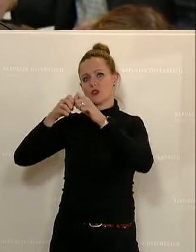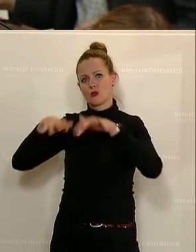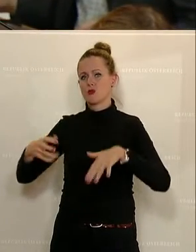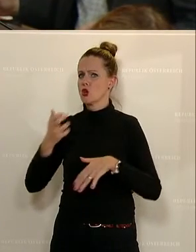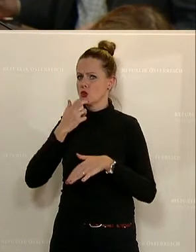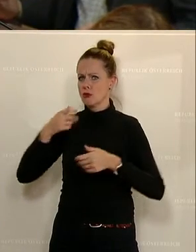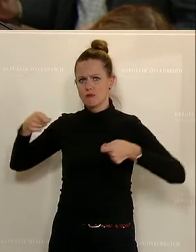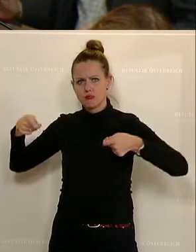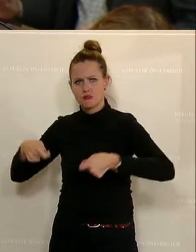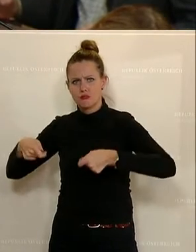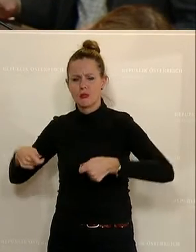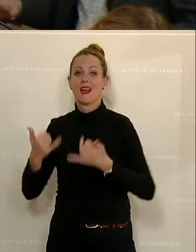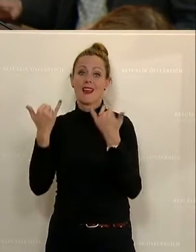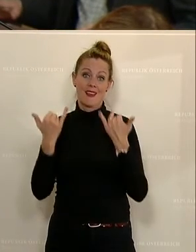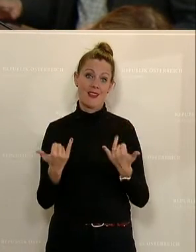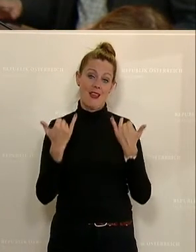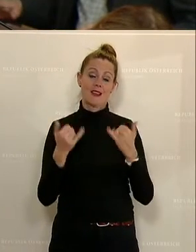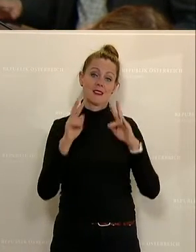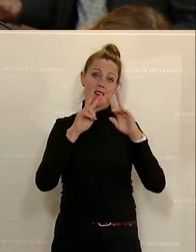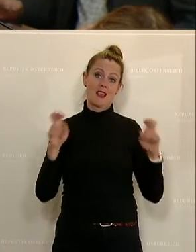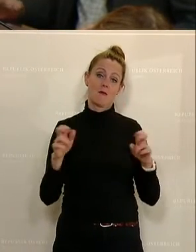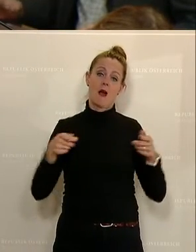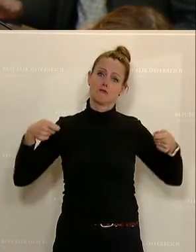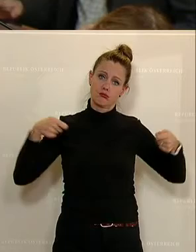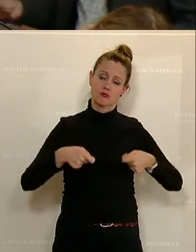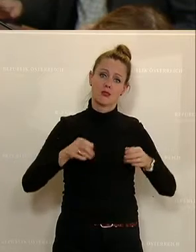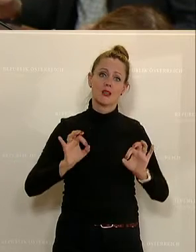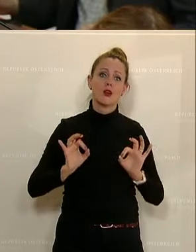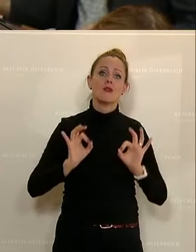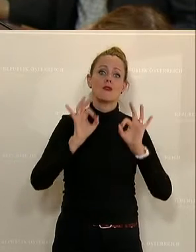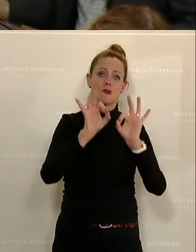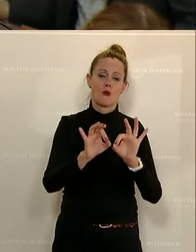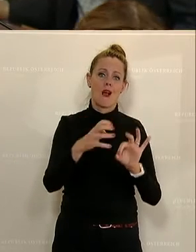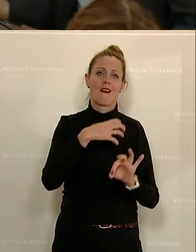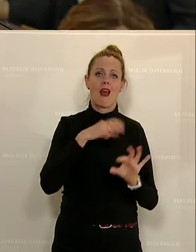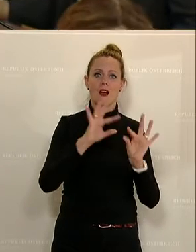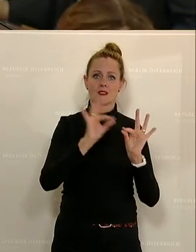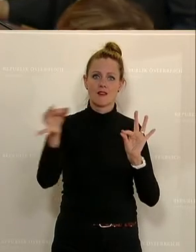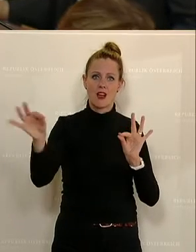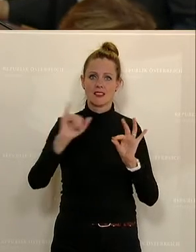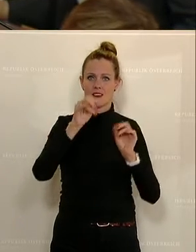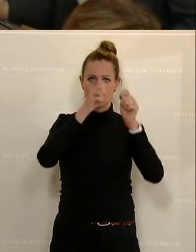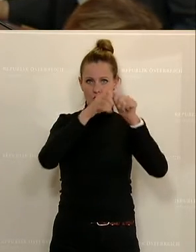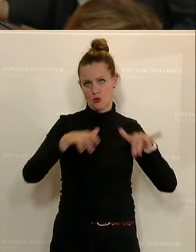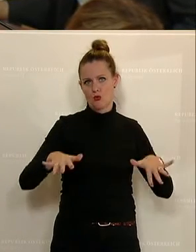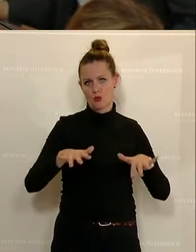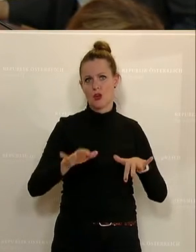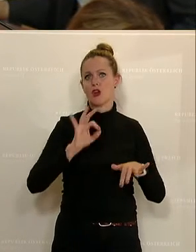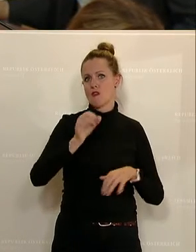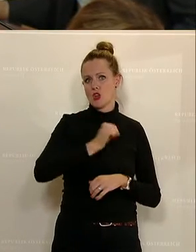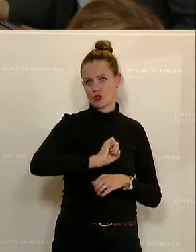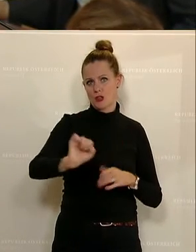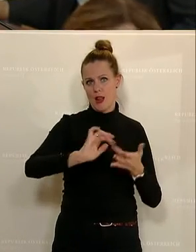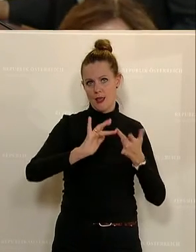investiert haben, geht es jetzt darum, viel zu investieren in die Glasfaserinfrastruktur, in die Infrastruktur für das schnelle